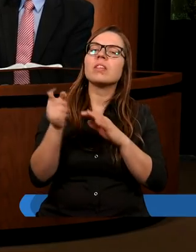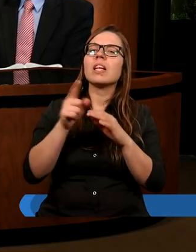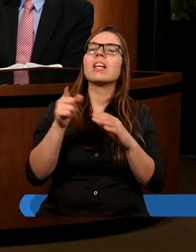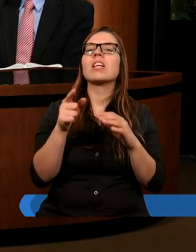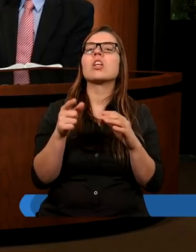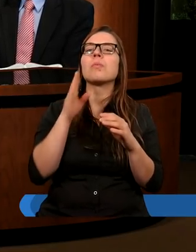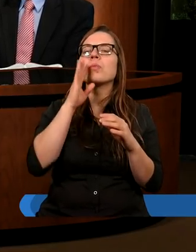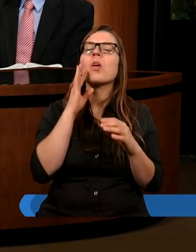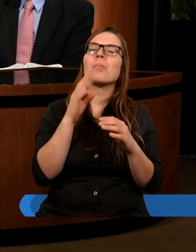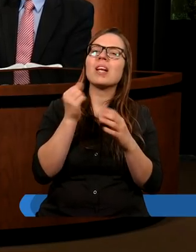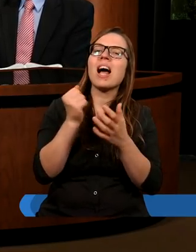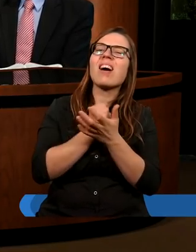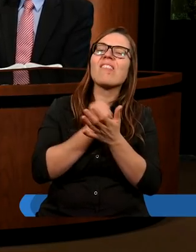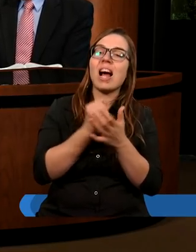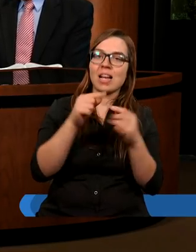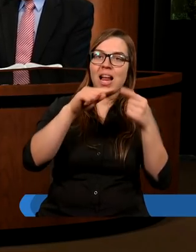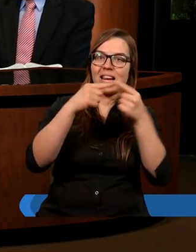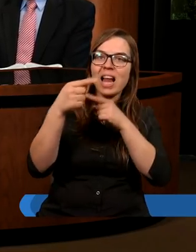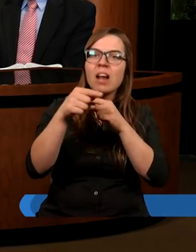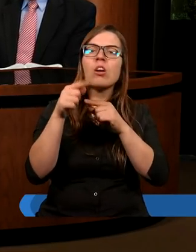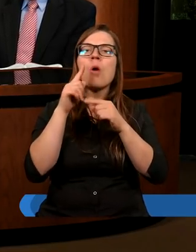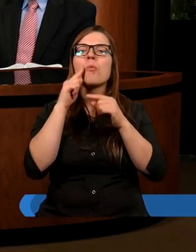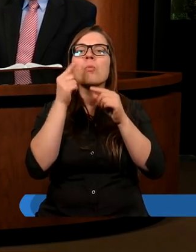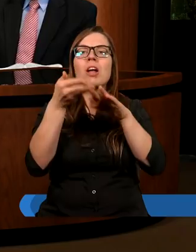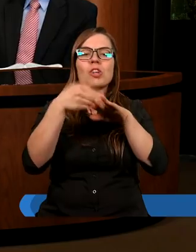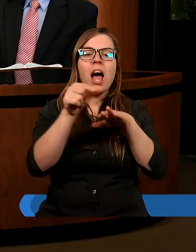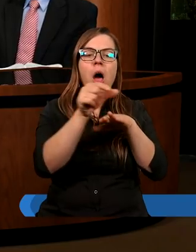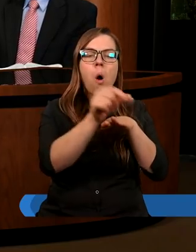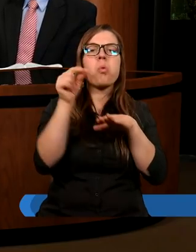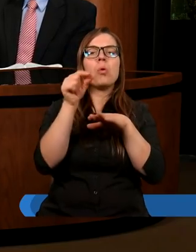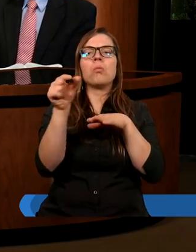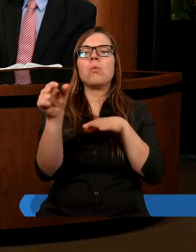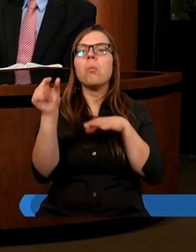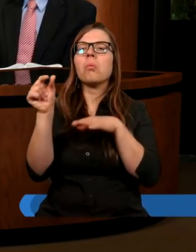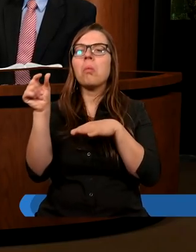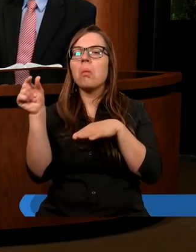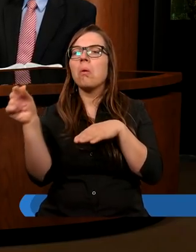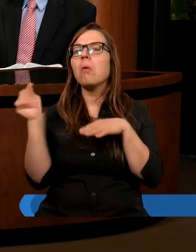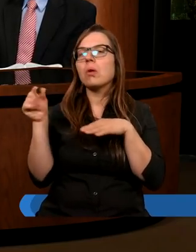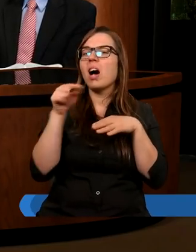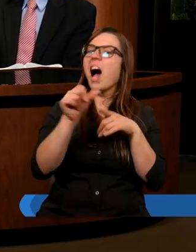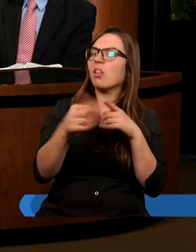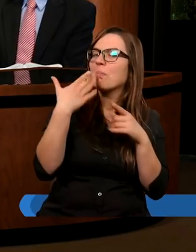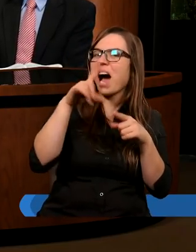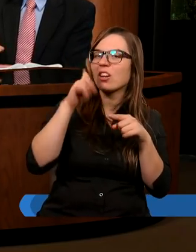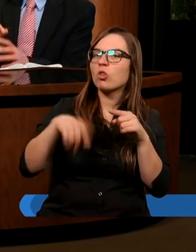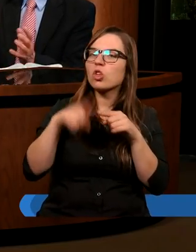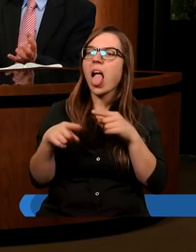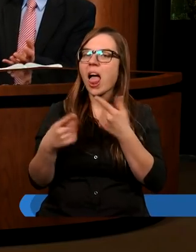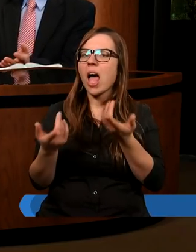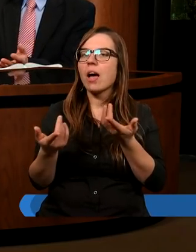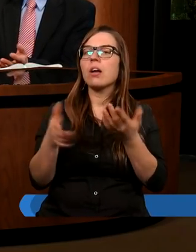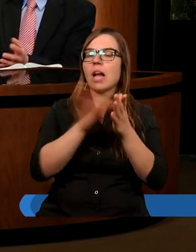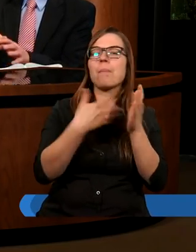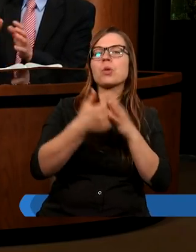kontekstu pewnych zdań i na jednym zdaniu wyrwanym z kontekstu można